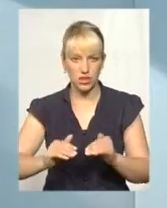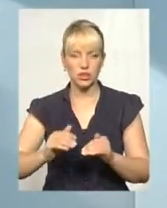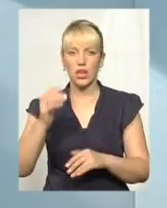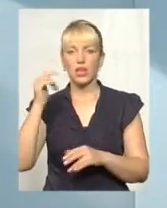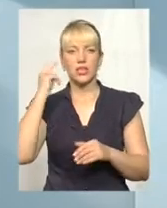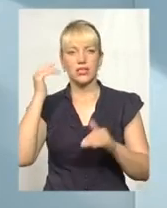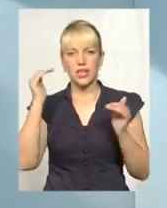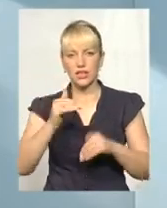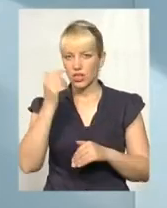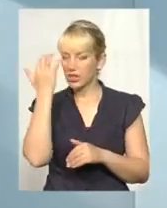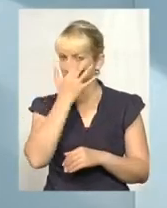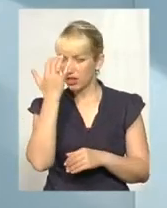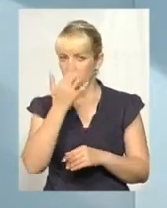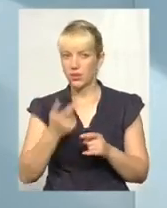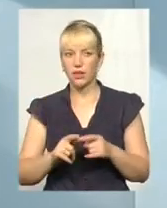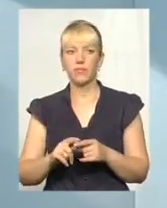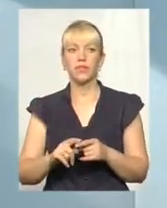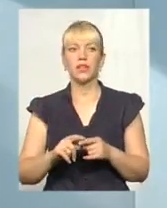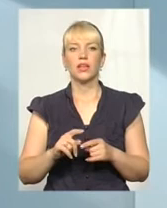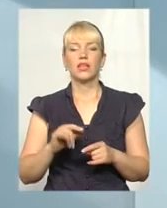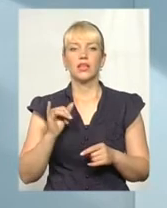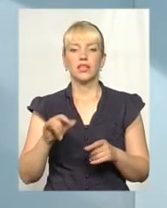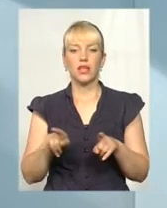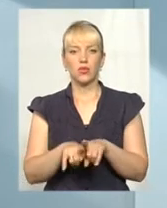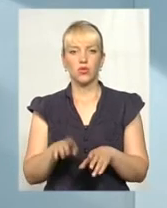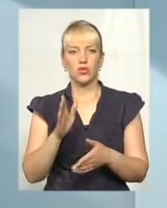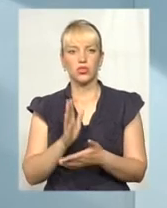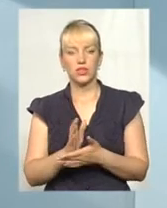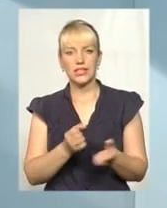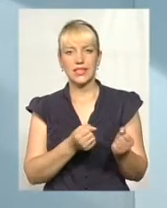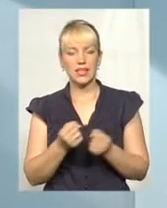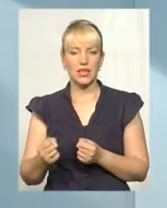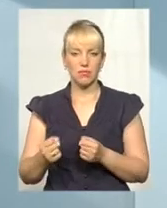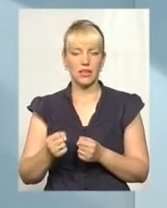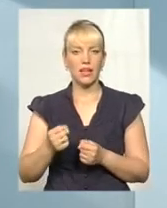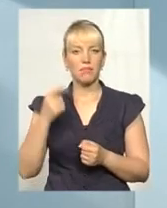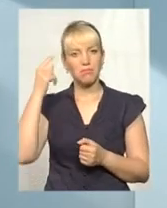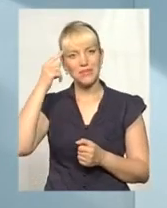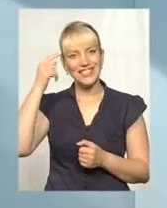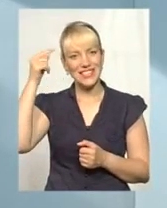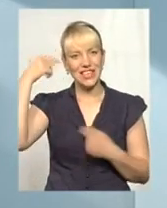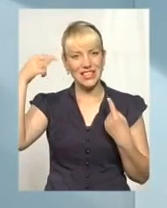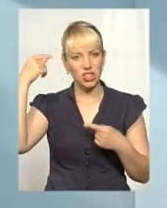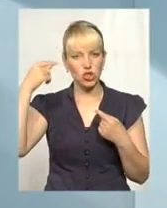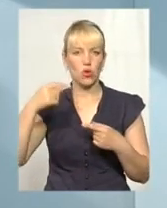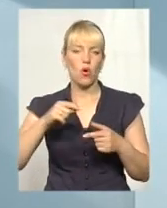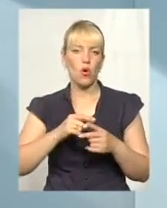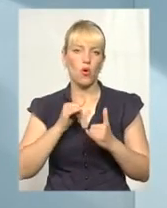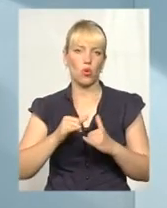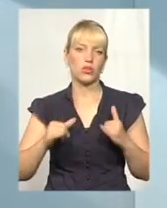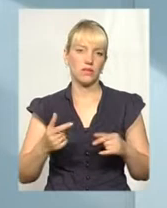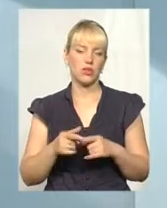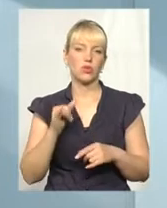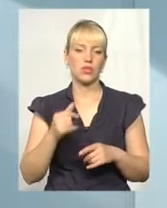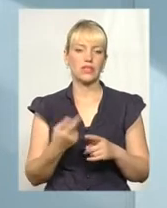зору, сліпота, сліпоглухота. Також є з затримкою психічного розвитку. І от, відповідно до цих нозологій,